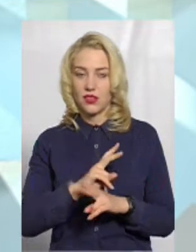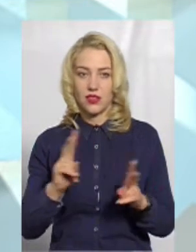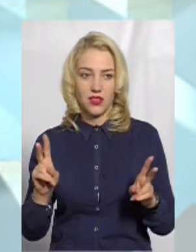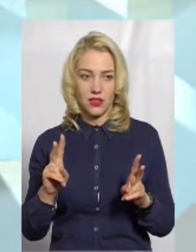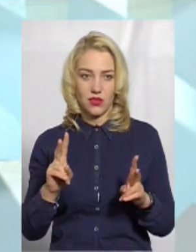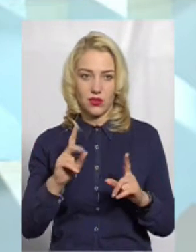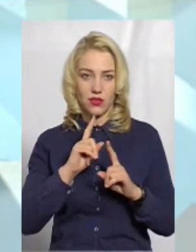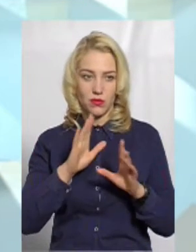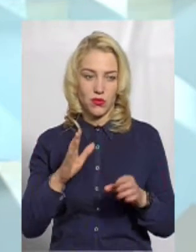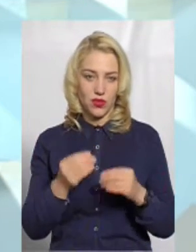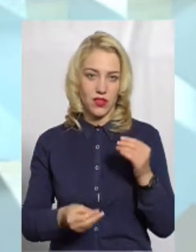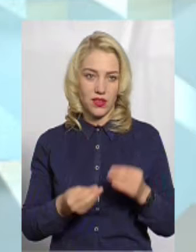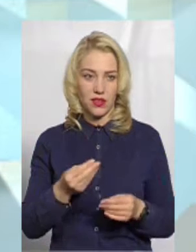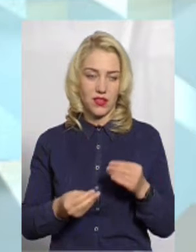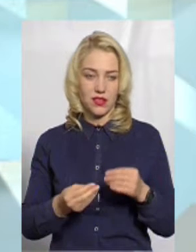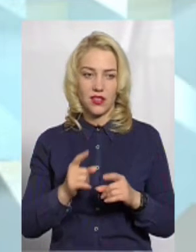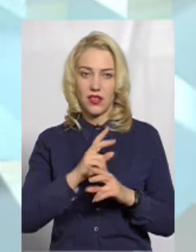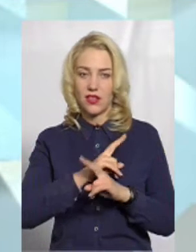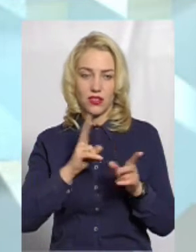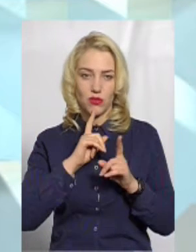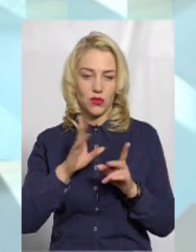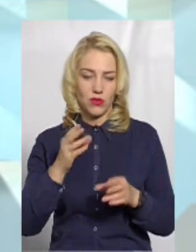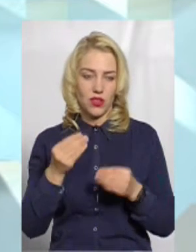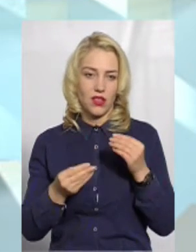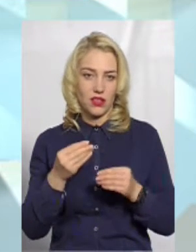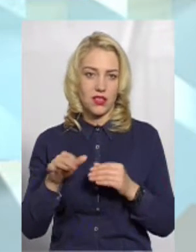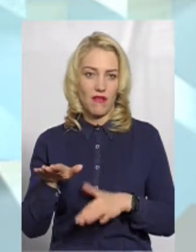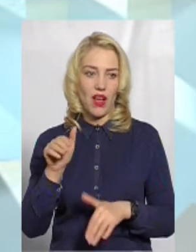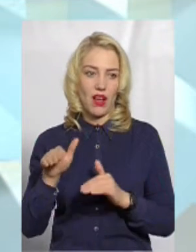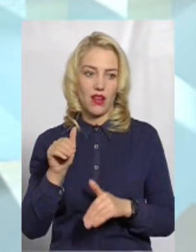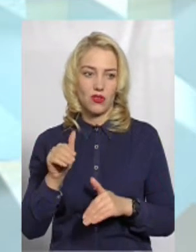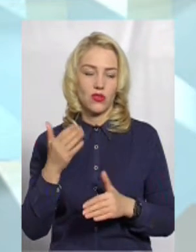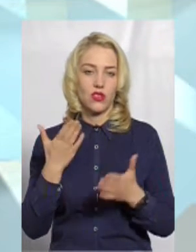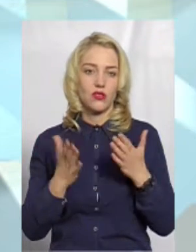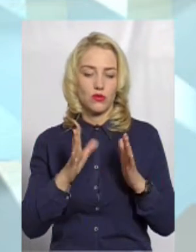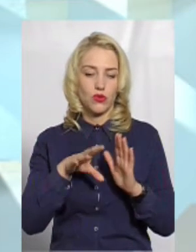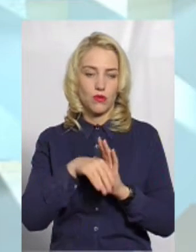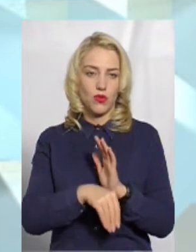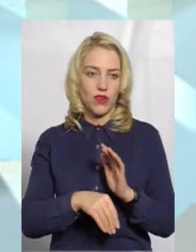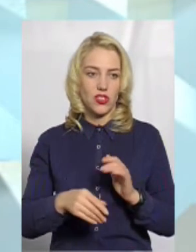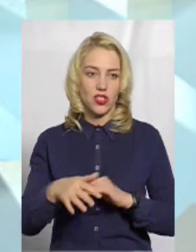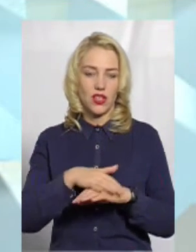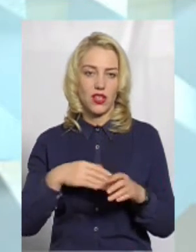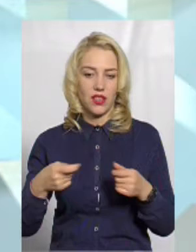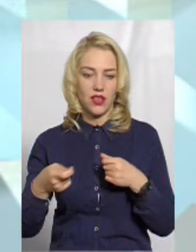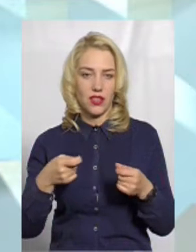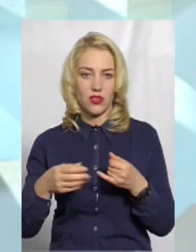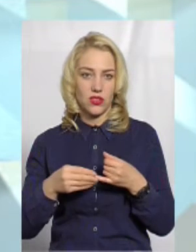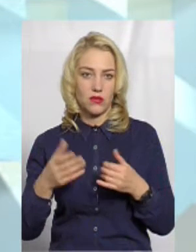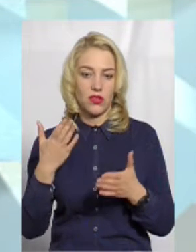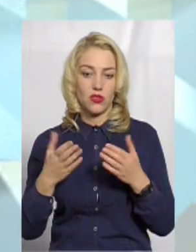не буде гратися в оренду, якщо буде запроваджений ринок землі. Якщо